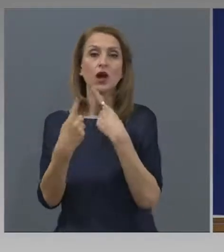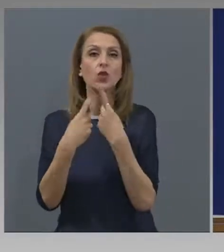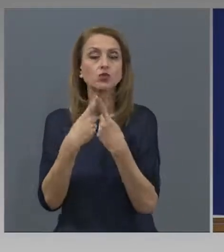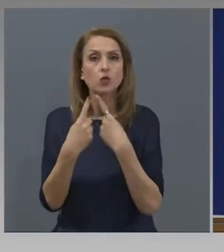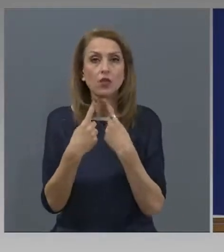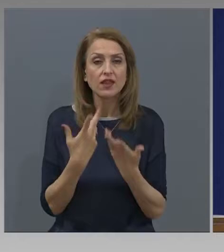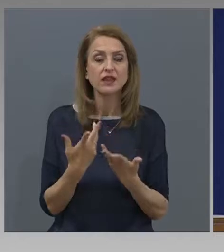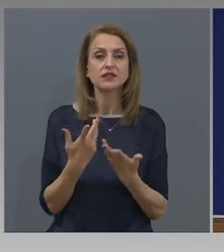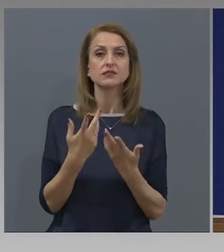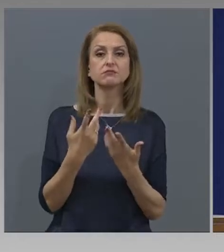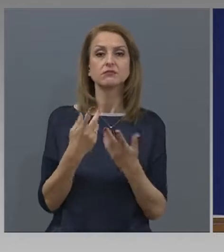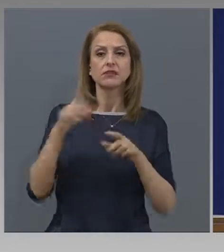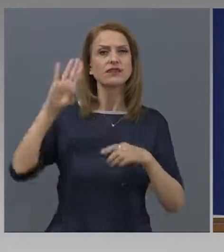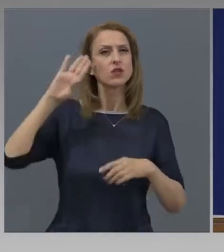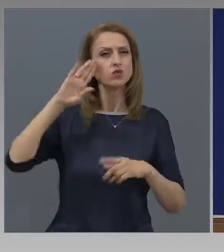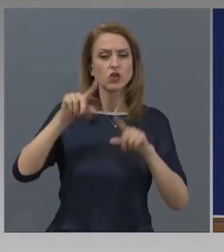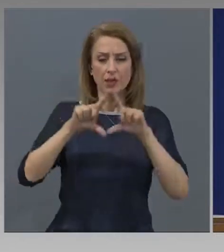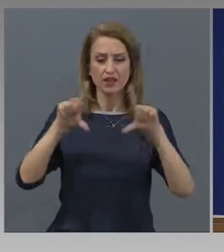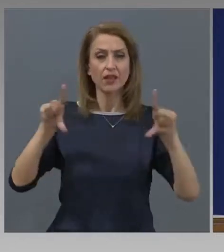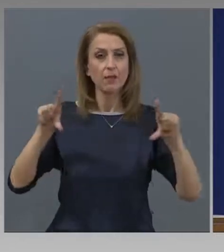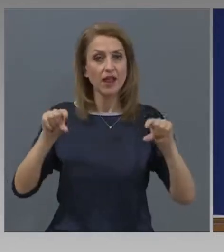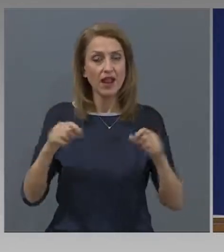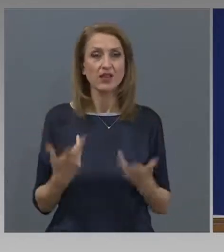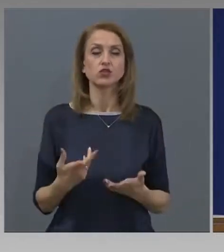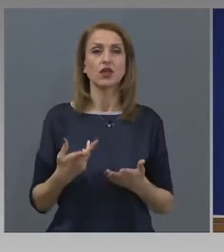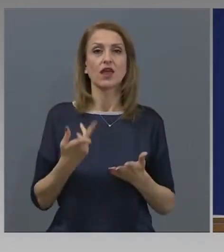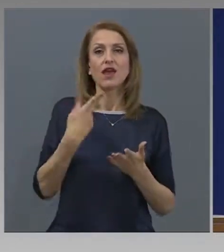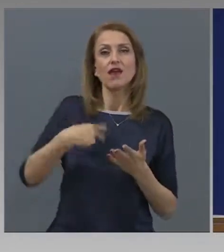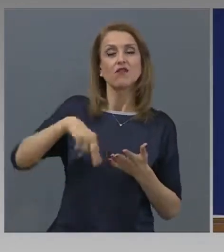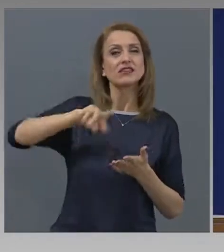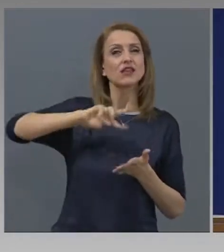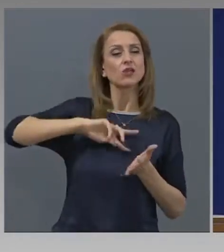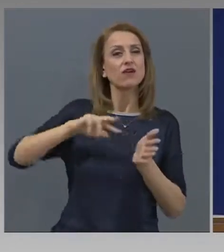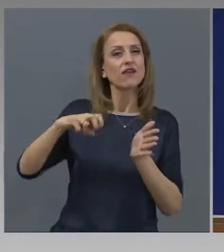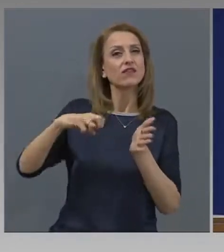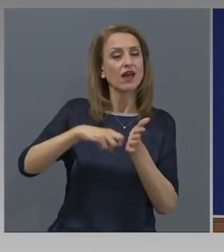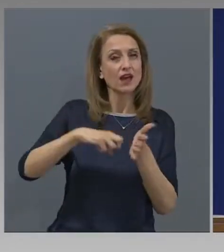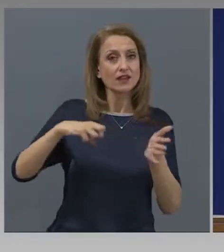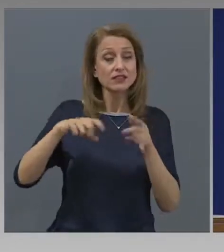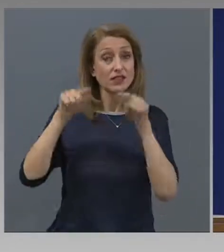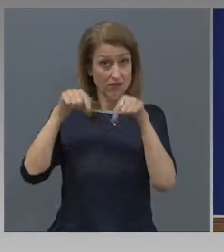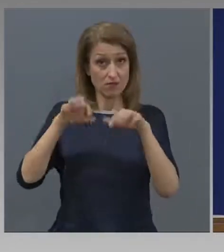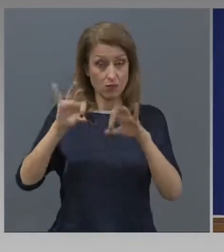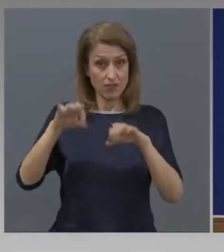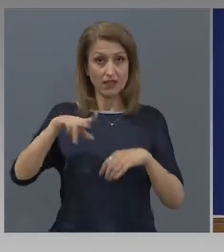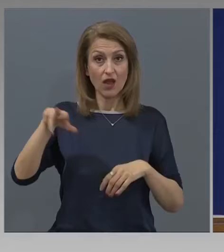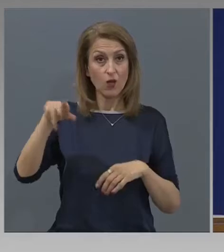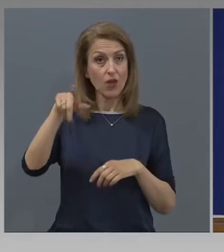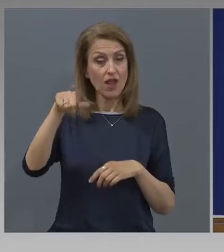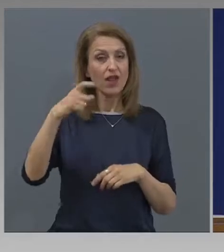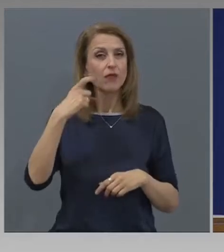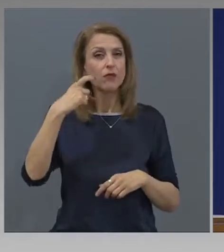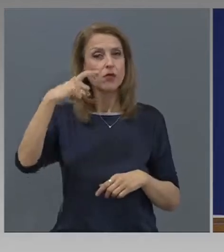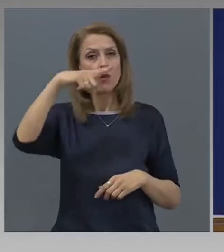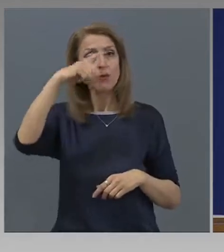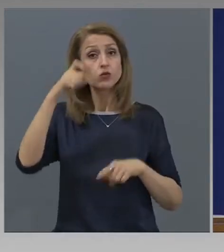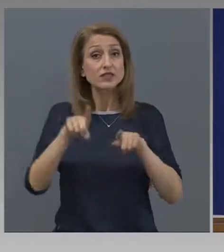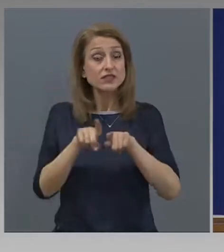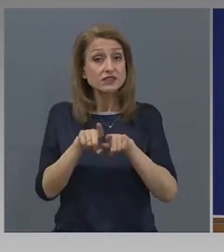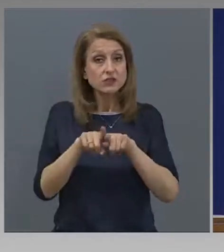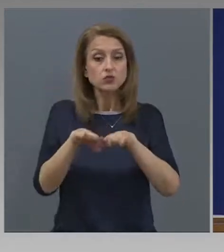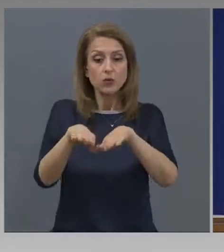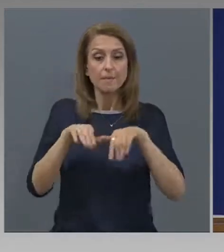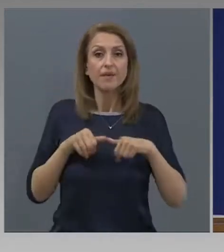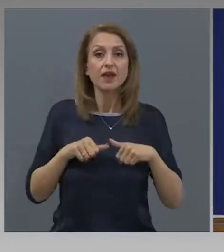издаване на служебни бележки, възстановяване на регистрации. В момента колегите в Бюрата по труда също така приемат, както знаете,